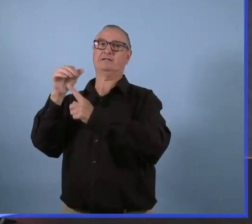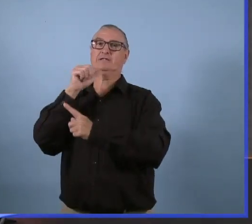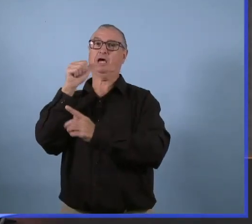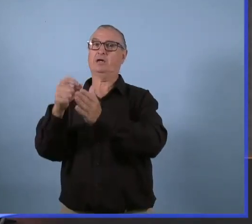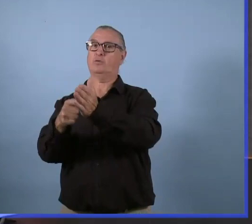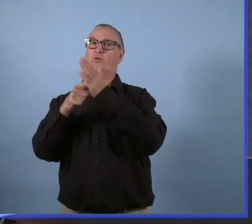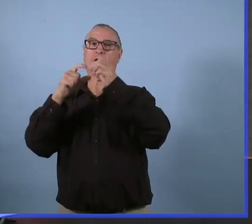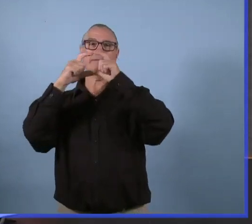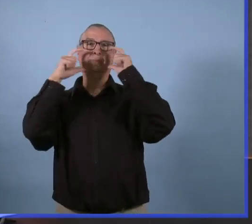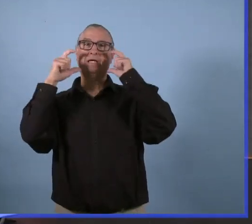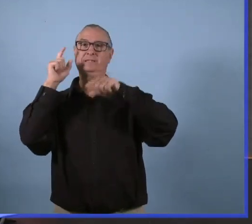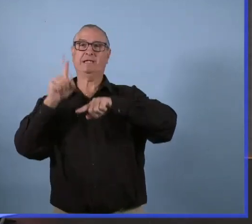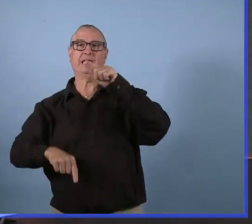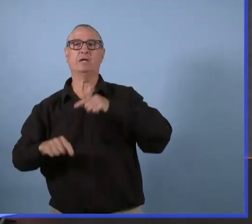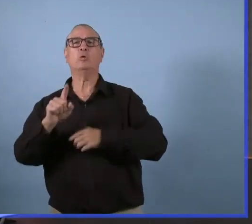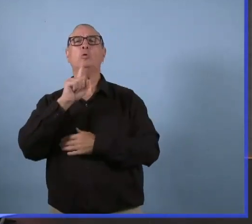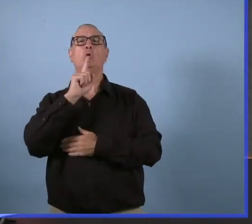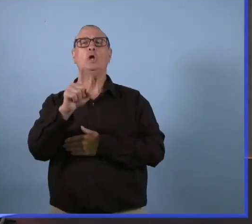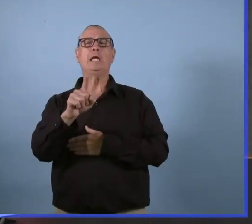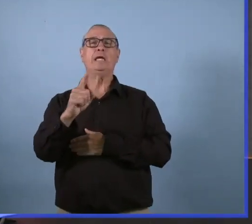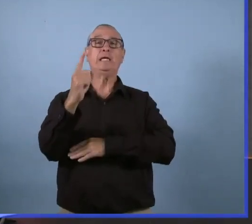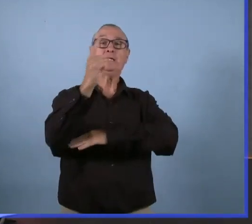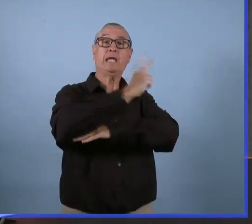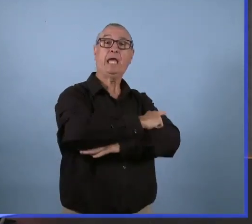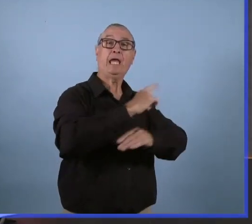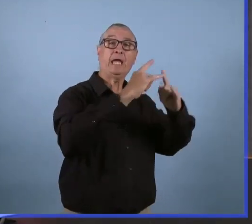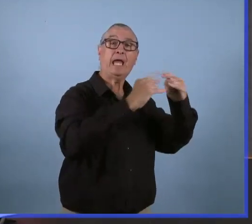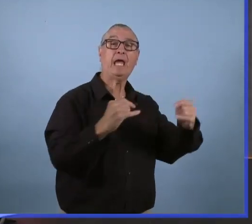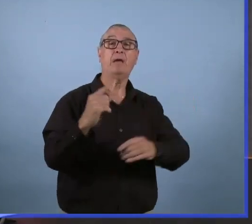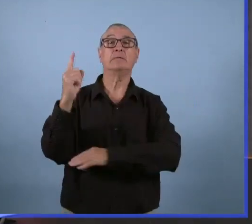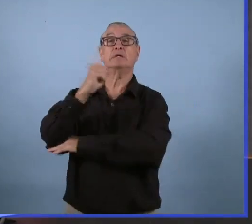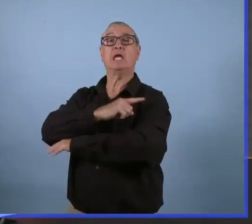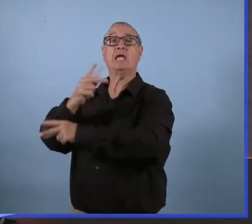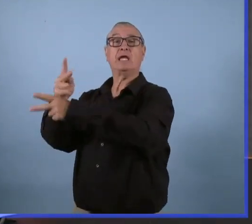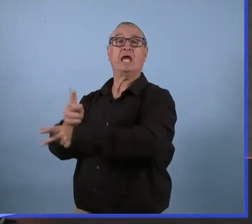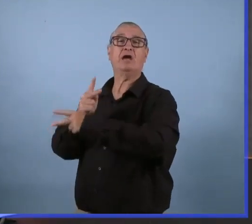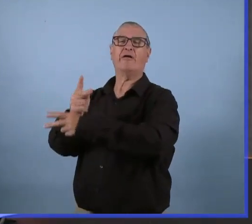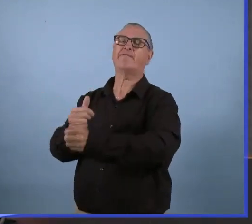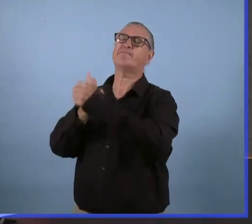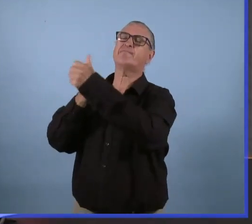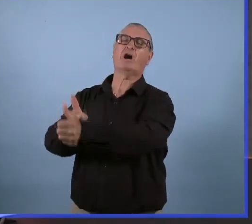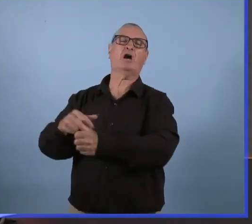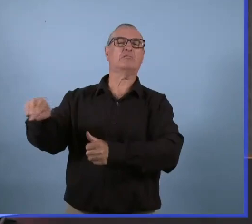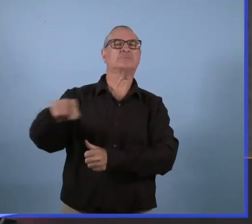Mais il y a des exceptions quant à l'âge et aux conditions médicales.